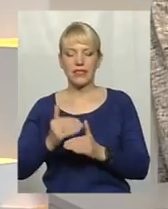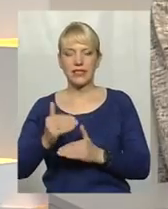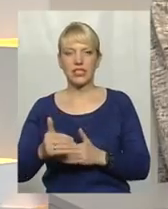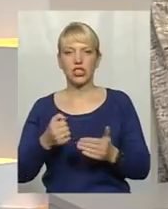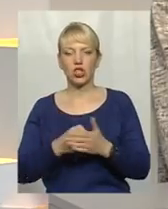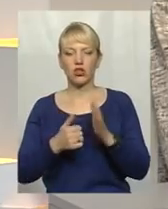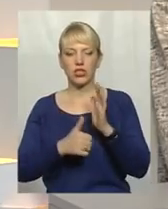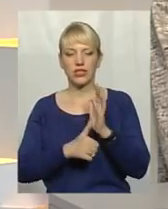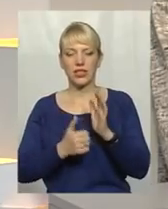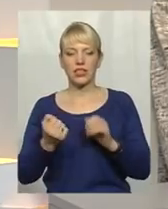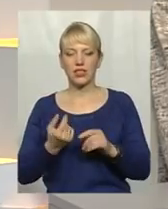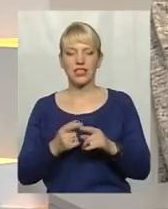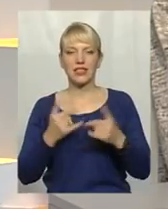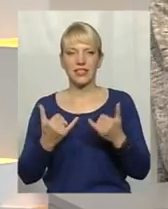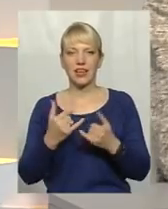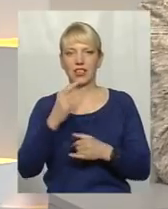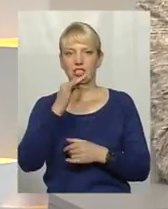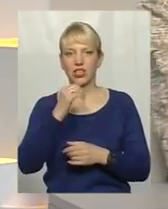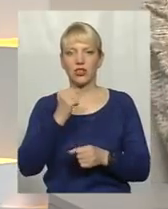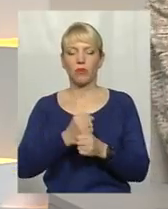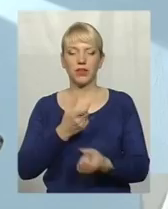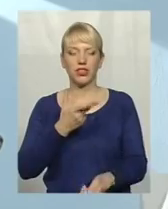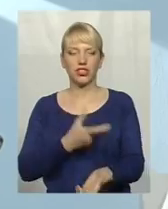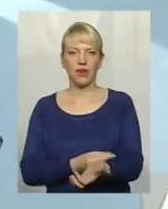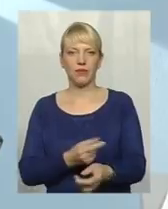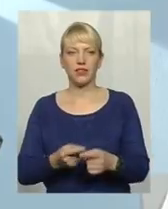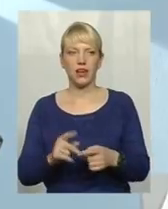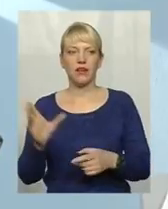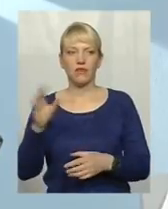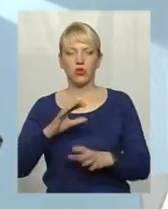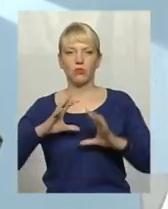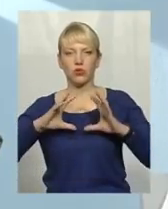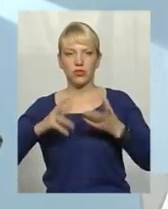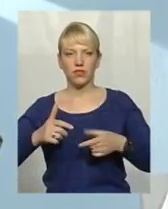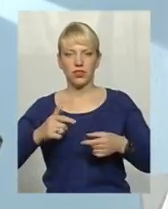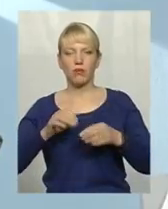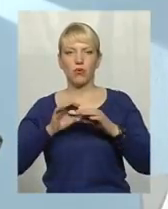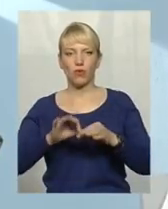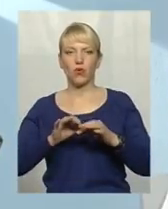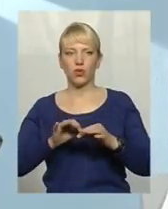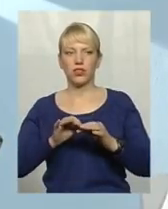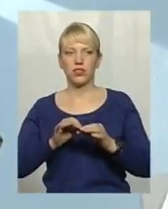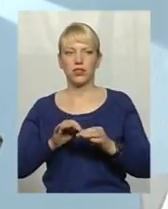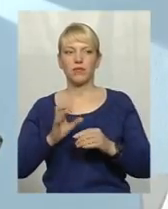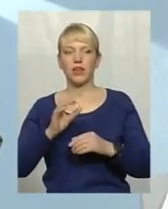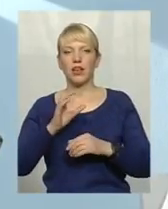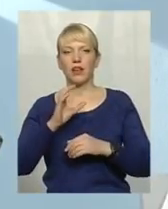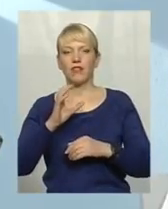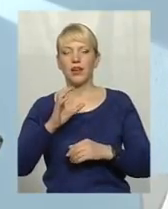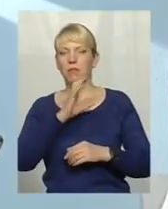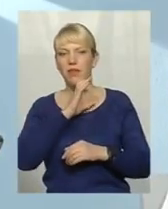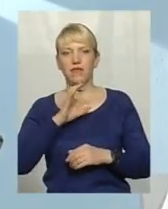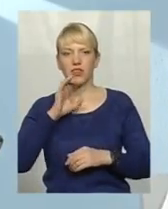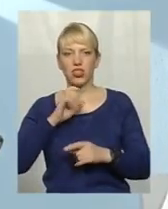час робити щеплення. У всьому світі проводиться в північній півкулі,